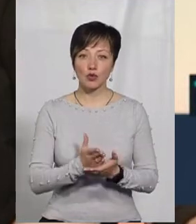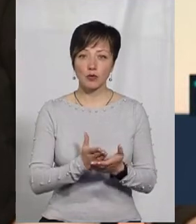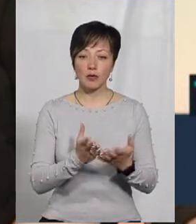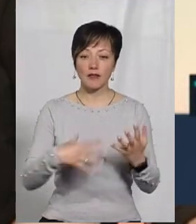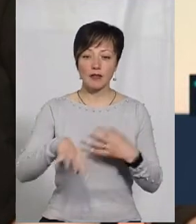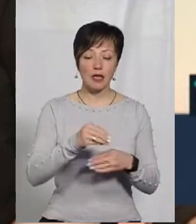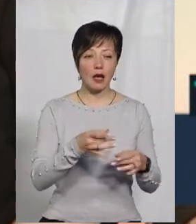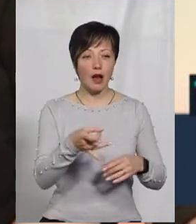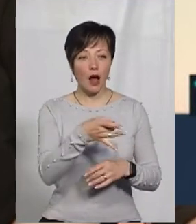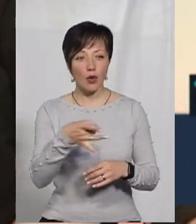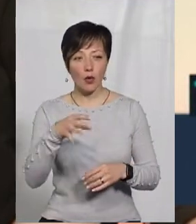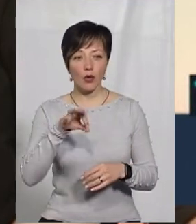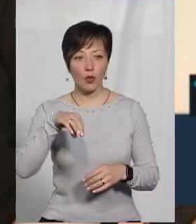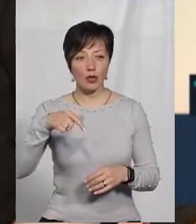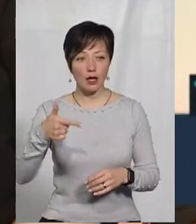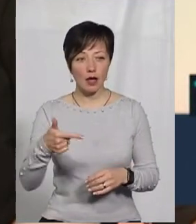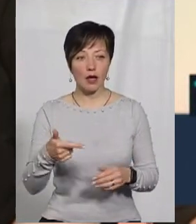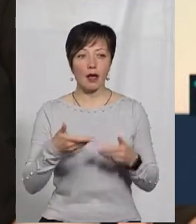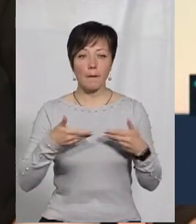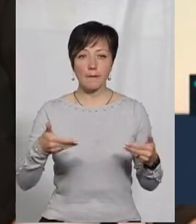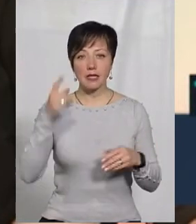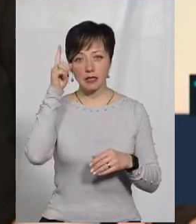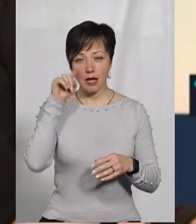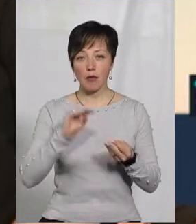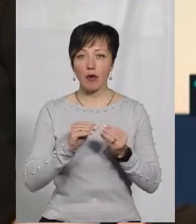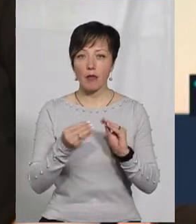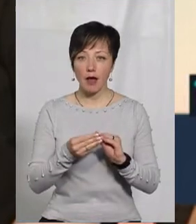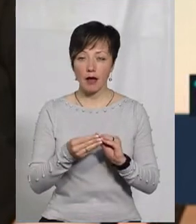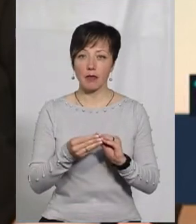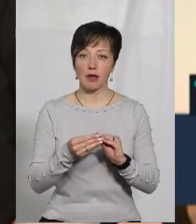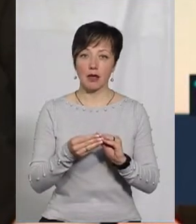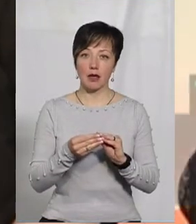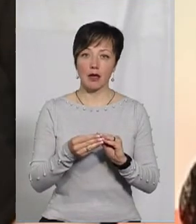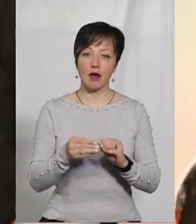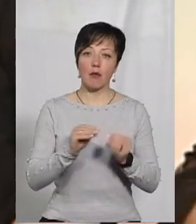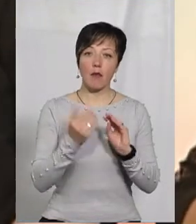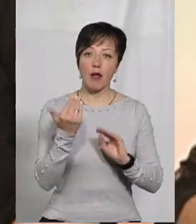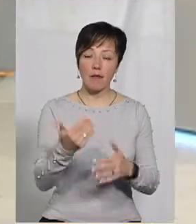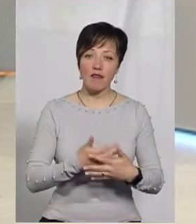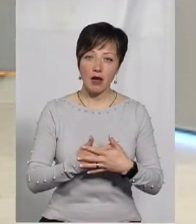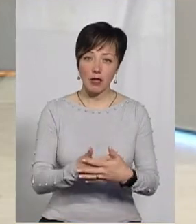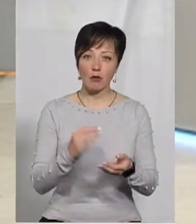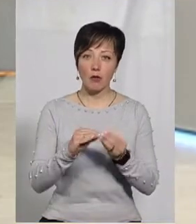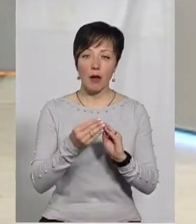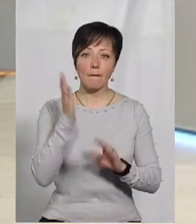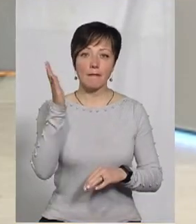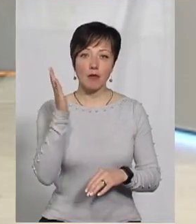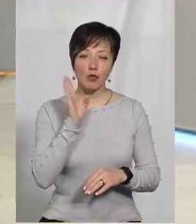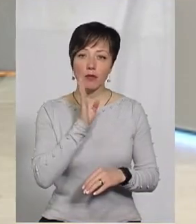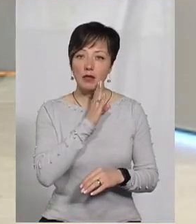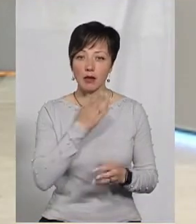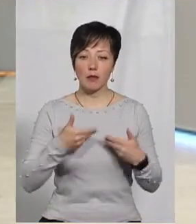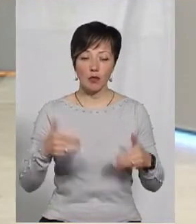служби всіх районів, всіх ОТГ. Ми знаємо проблеми. Проблеми вагітних, проблеми майбутніх